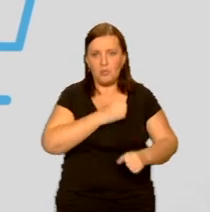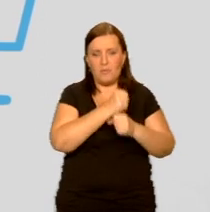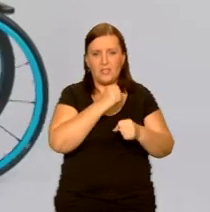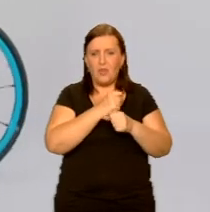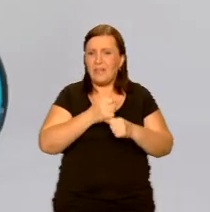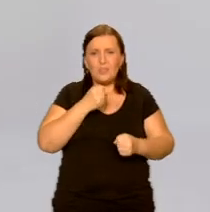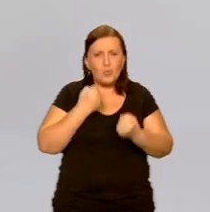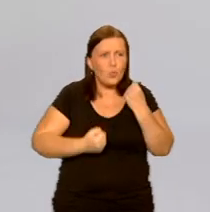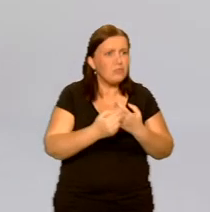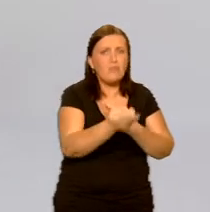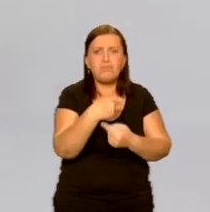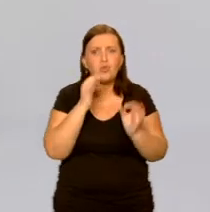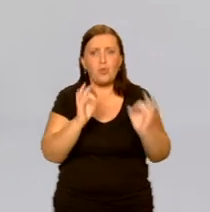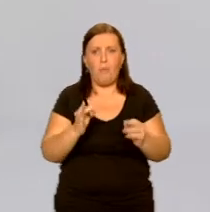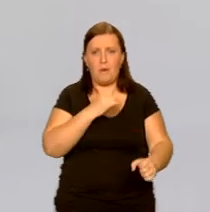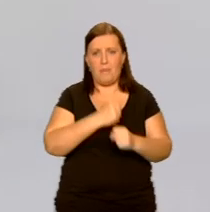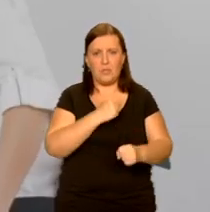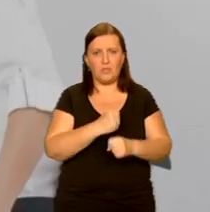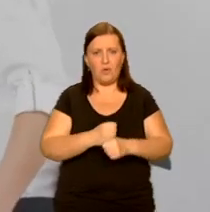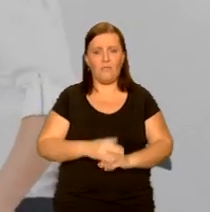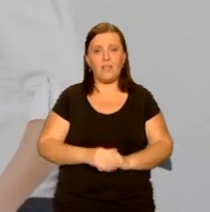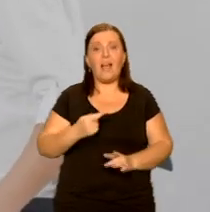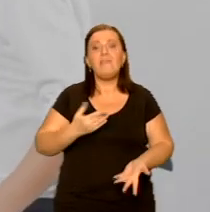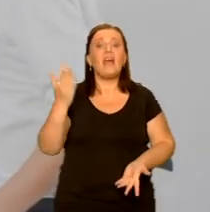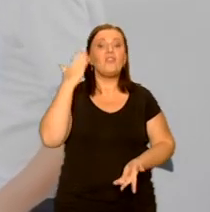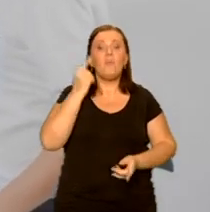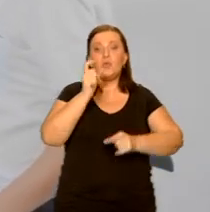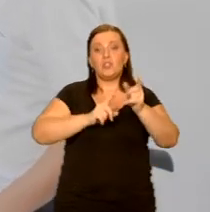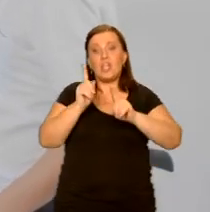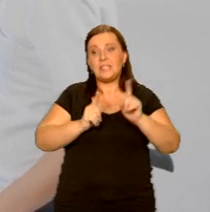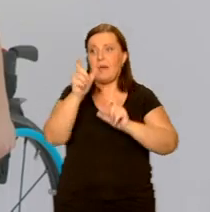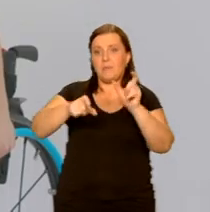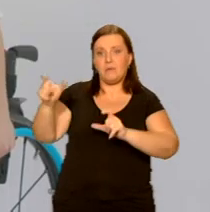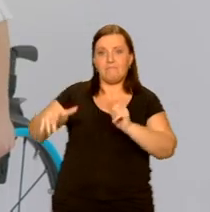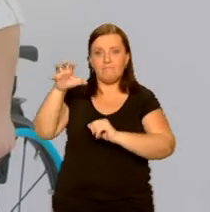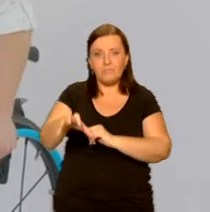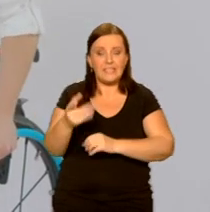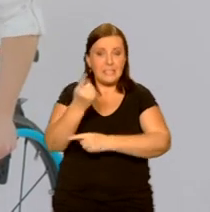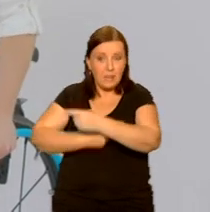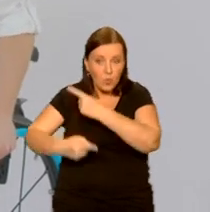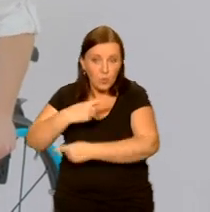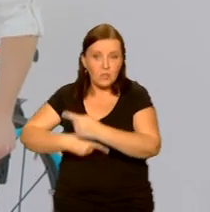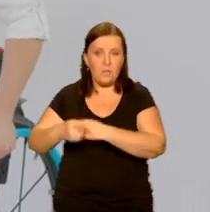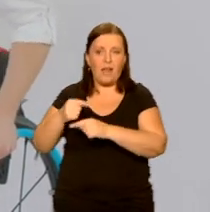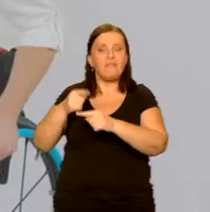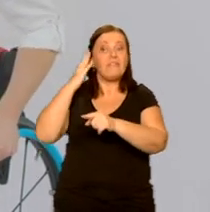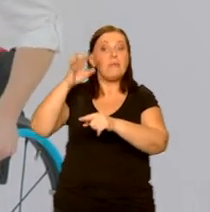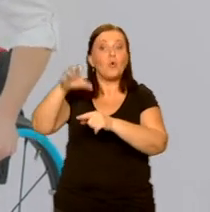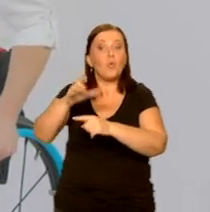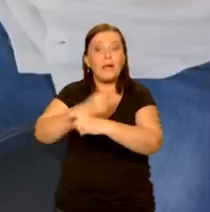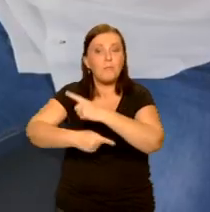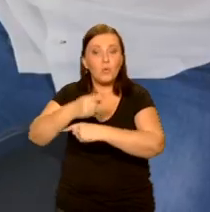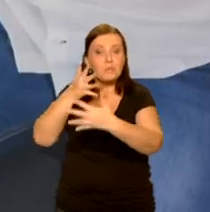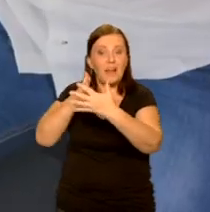z poszukiwaniem nowych pracowników, a wiemy, że osób niepełnosprawnych jest około, w Polsce tak się szacuje, że około 5 milionów,